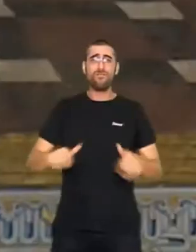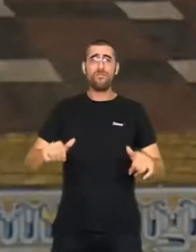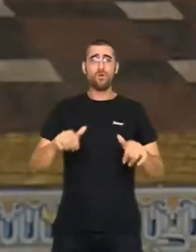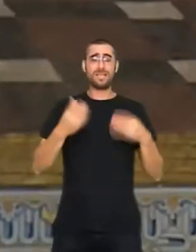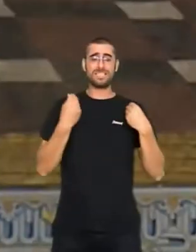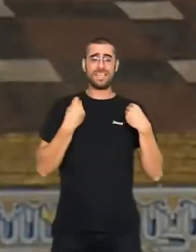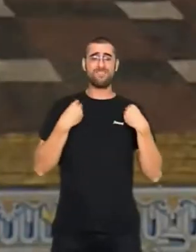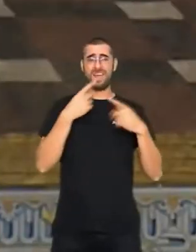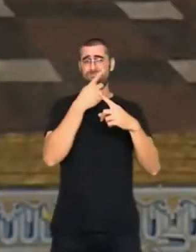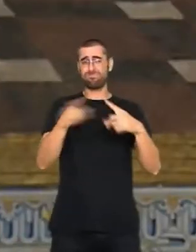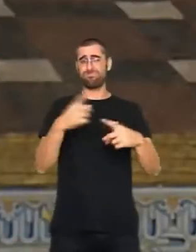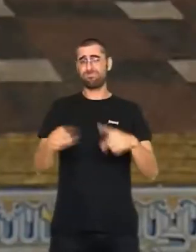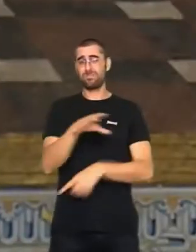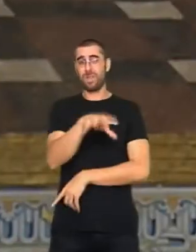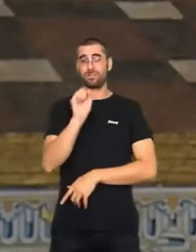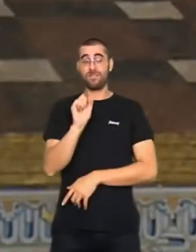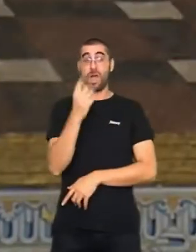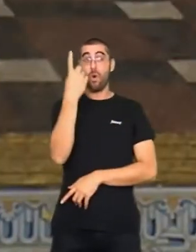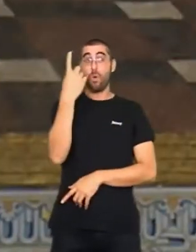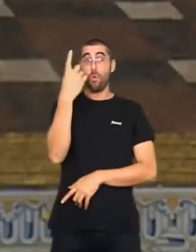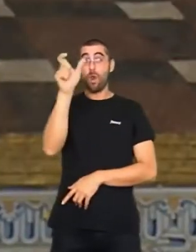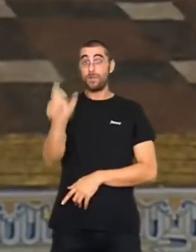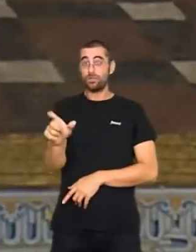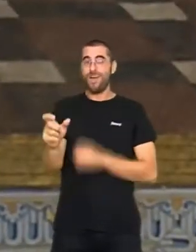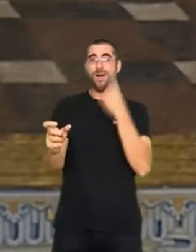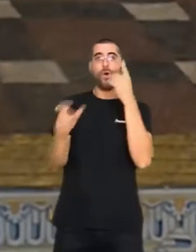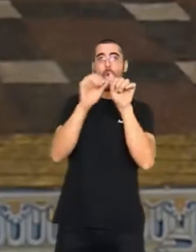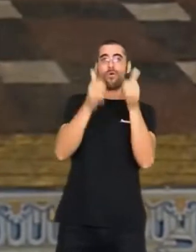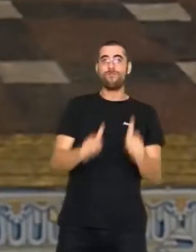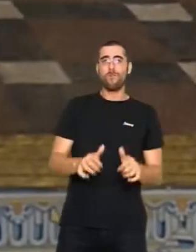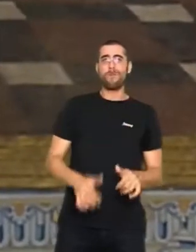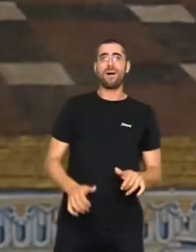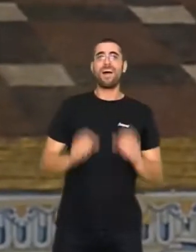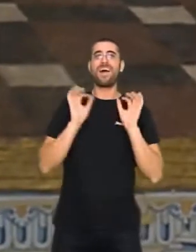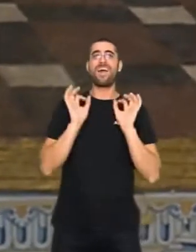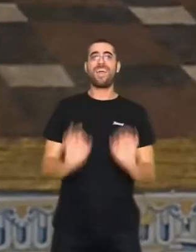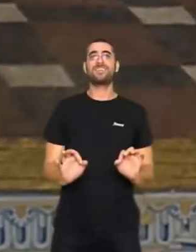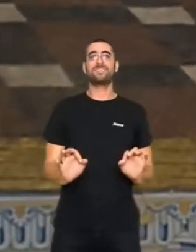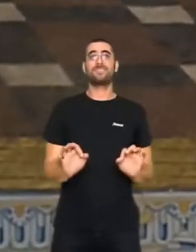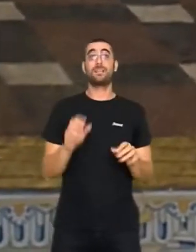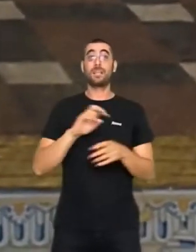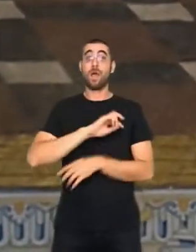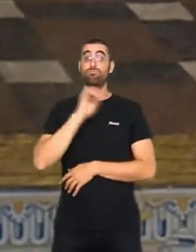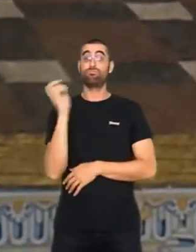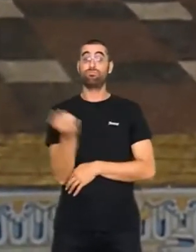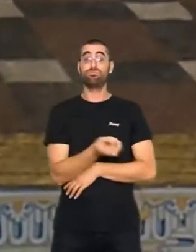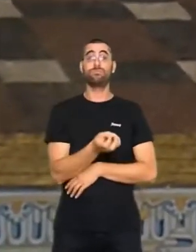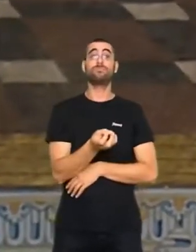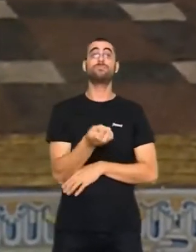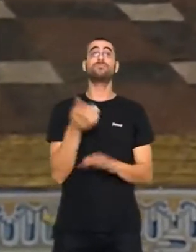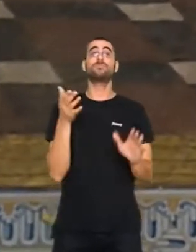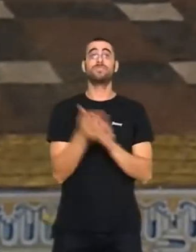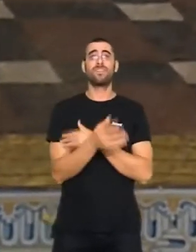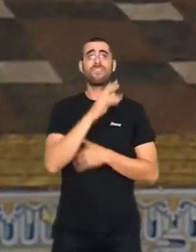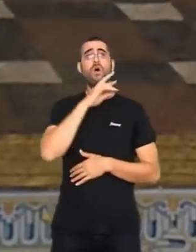d'entendre la vida, una per cada valencià i valenciana. I aquesta pluralitat, sense dubte, és